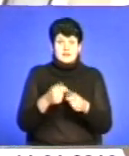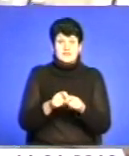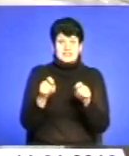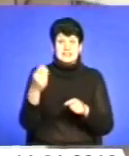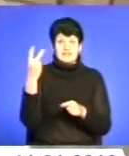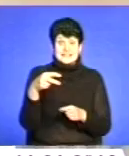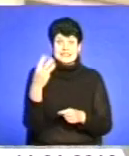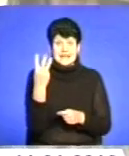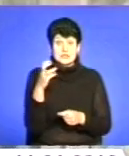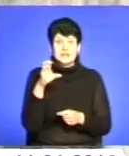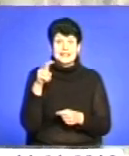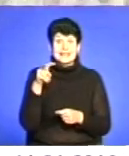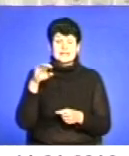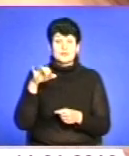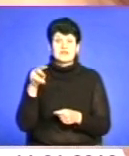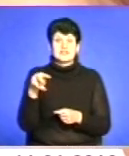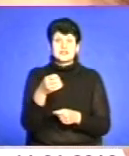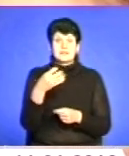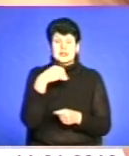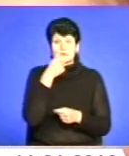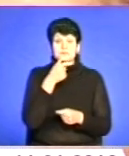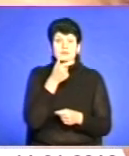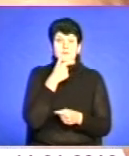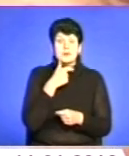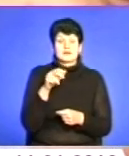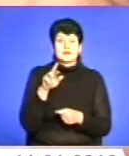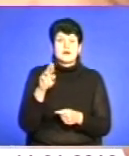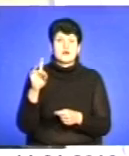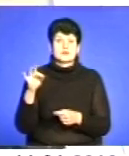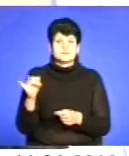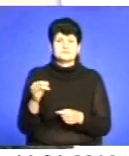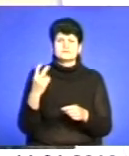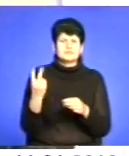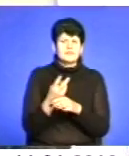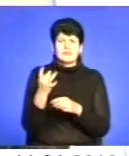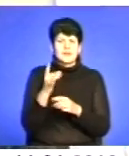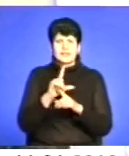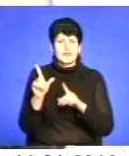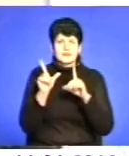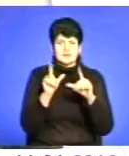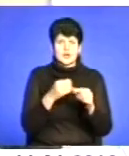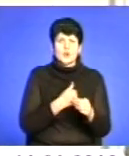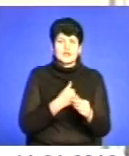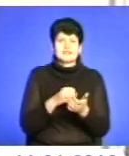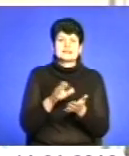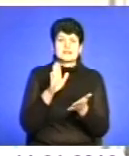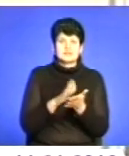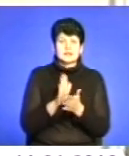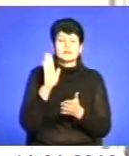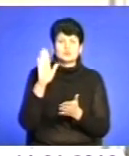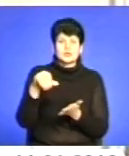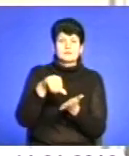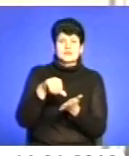23 листопада 2015 року, каже пан Ярослав Печериця, аби двічі не їздити, хотіли і зареєструватися, і бути